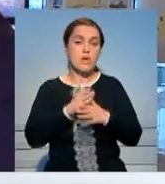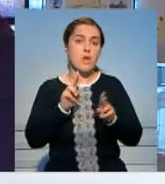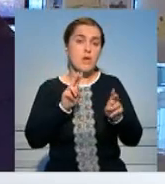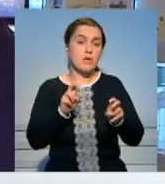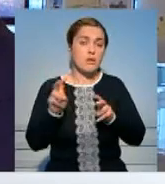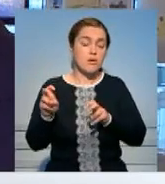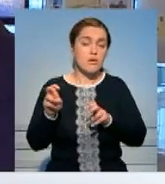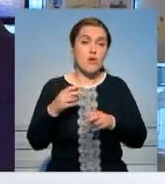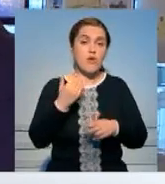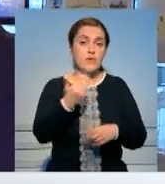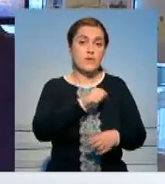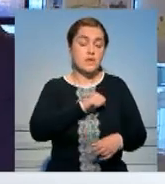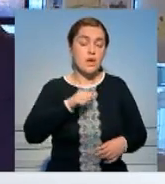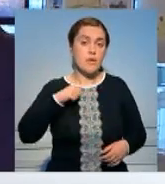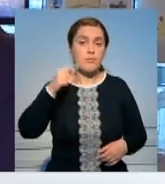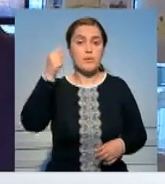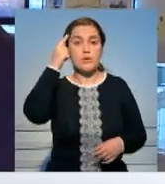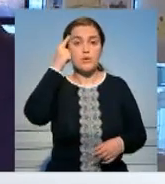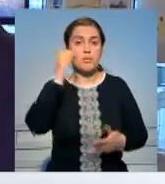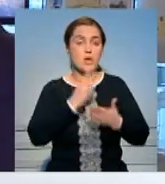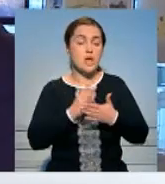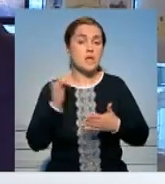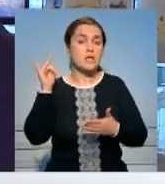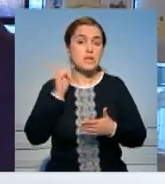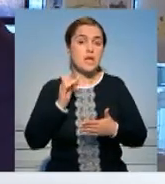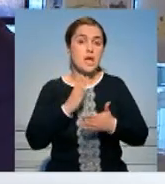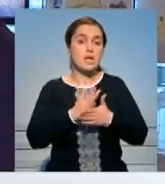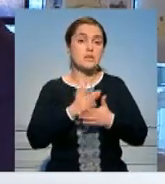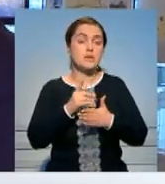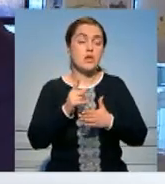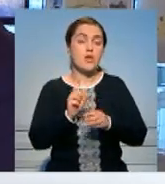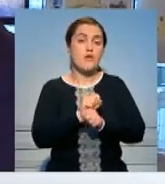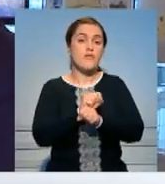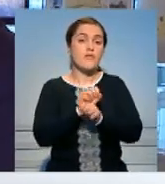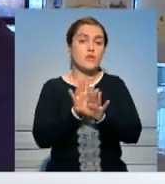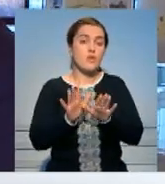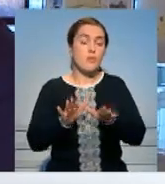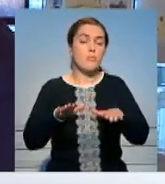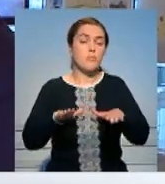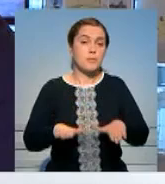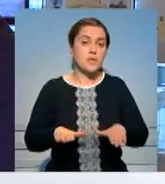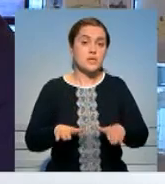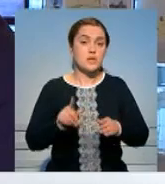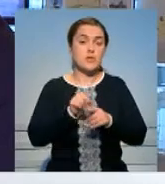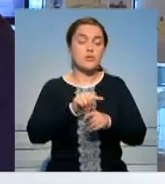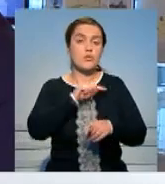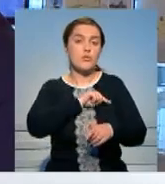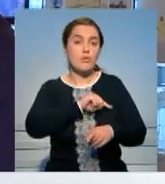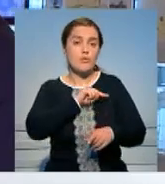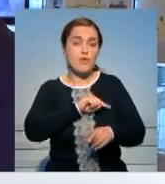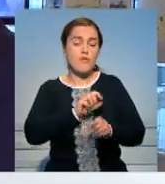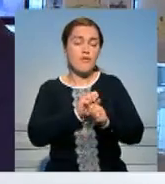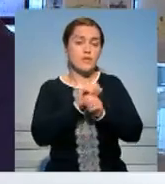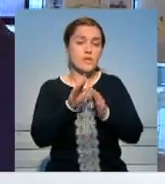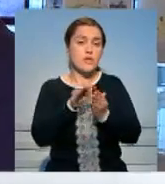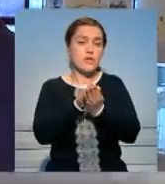Вот возьмите сами, подумайте, примерно, сакральное место, духовные святыни.